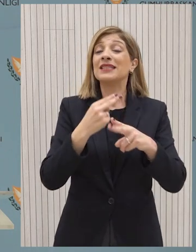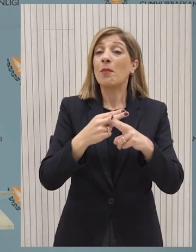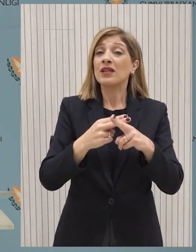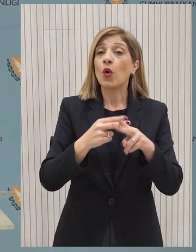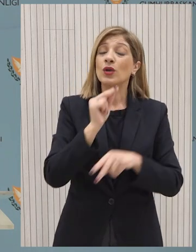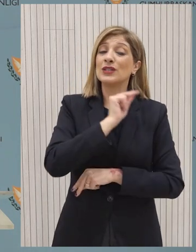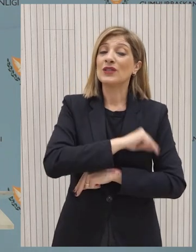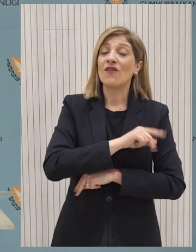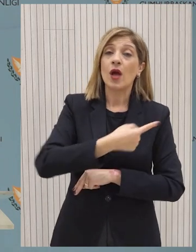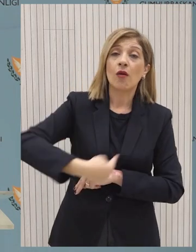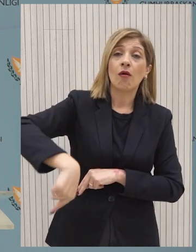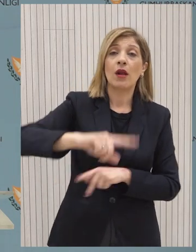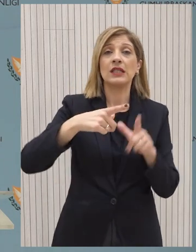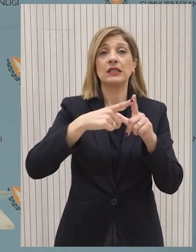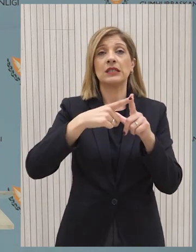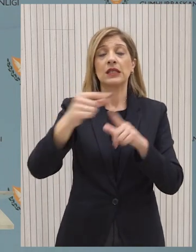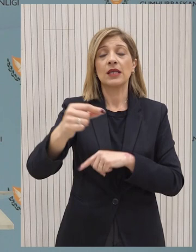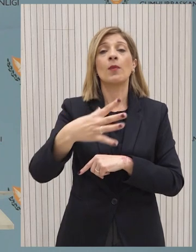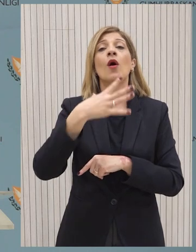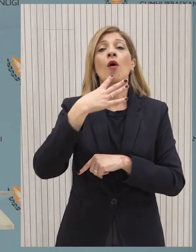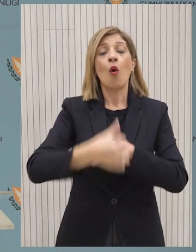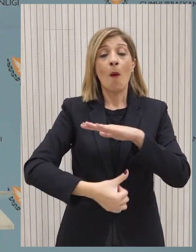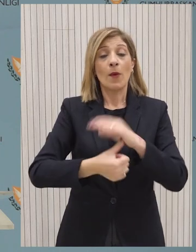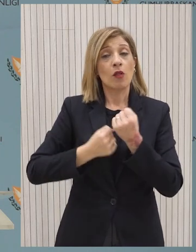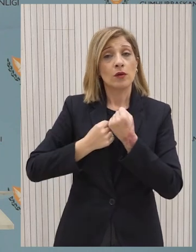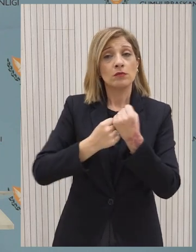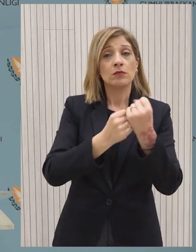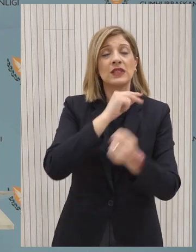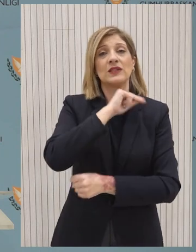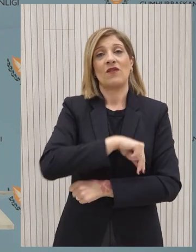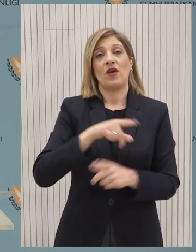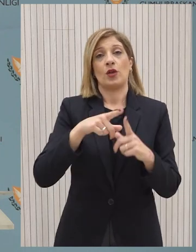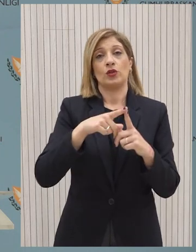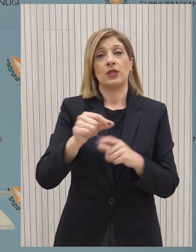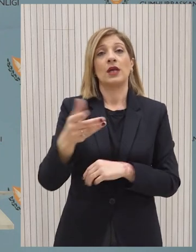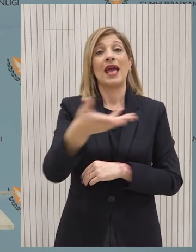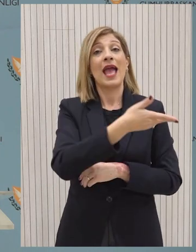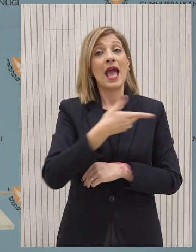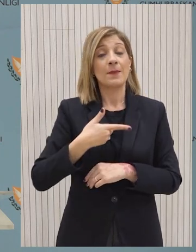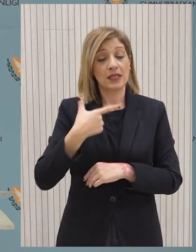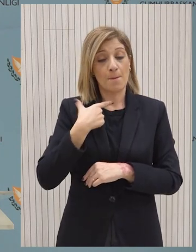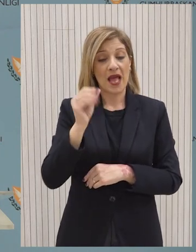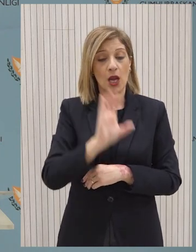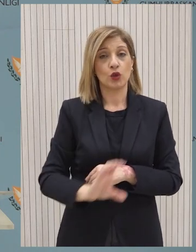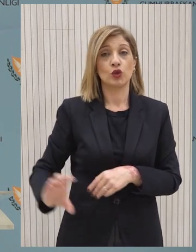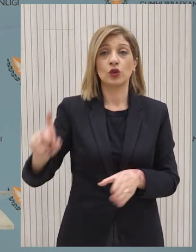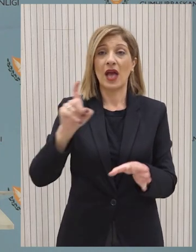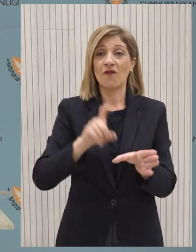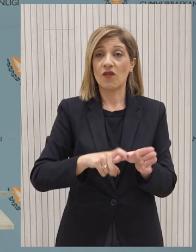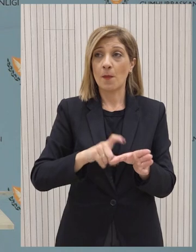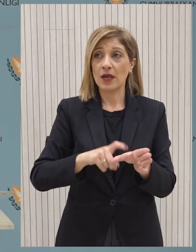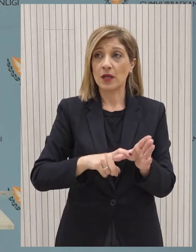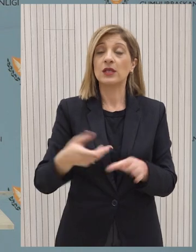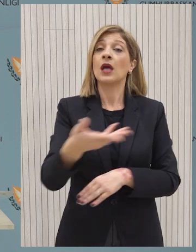χώρας μας και αυτό είναι που πράττει ο Πρόεδρος της Δημοκρατίας σε κάθε τοποθέτηση. Είμαστε άλλωστε μια ευρωπαϊκή χώρα. Είμαστε και θα